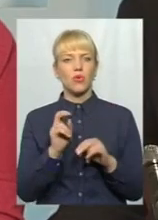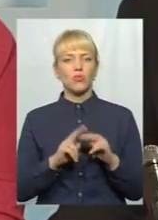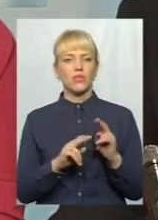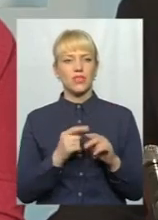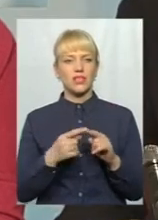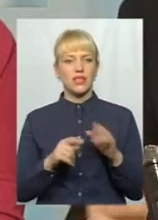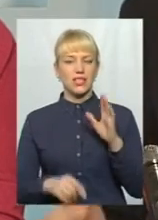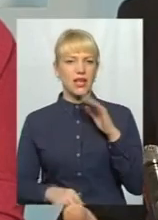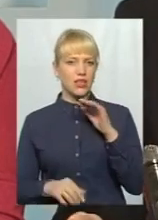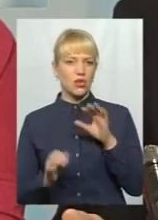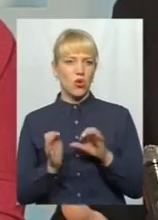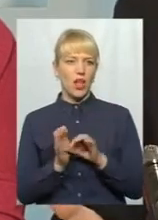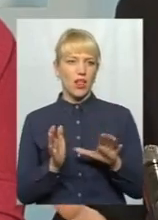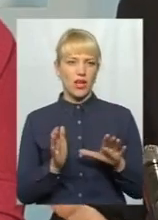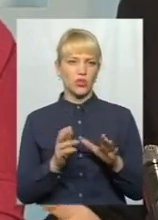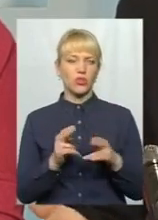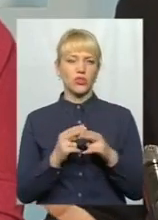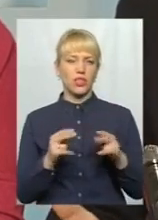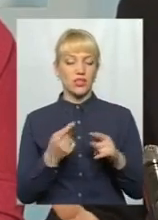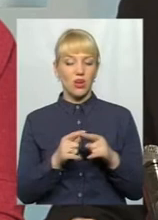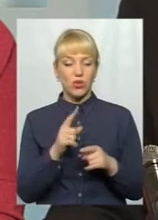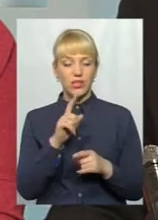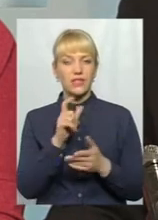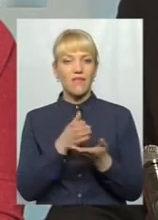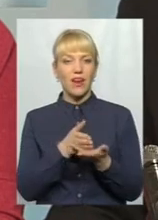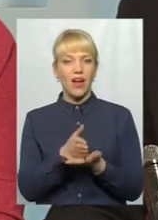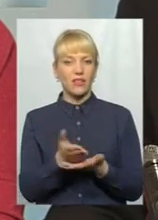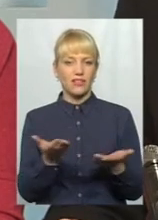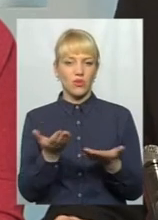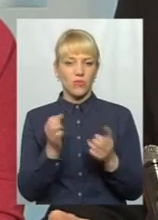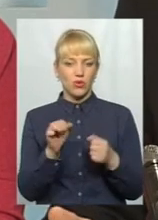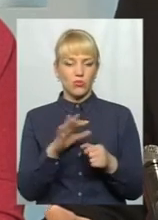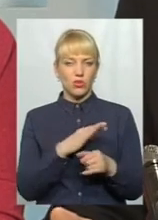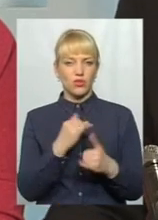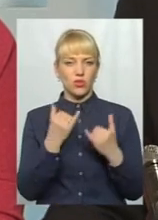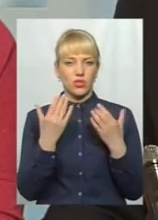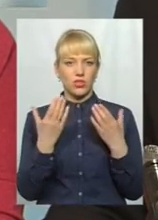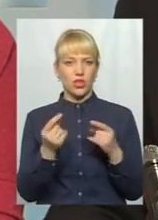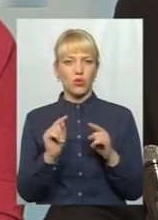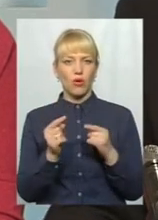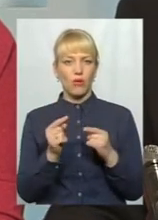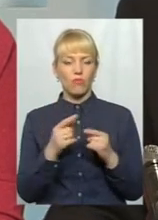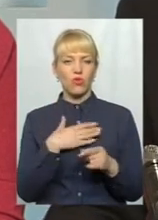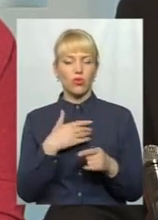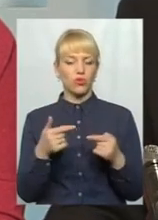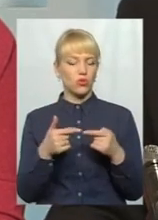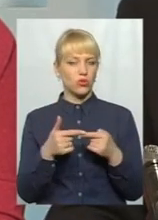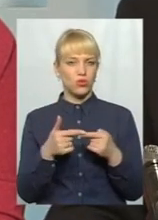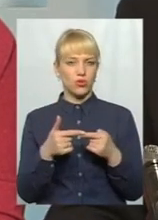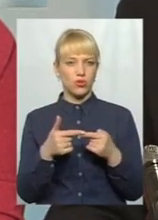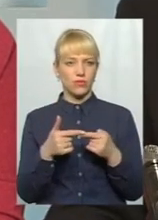цих гідроелектростанцій. Це як один із варіантів того, що може бути на сьогоднішній день. Тому категорично і однозначно ми